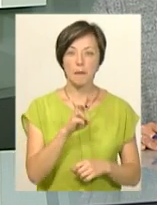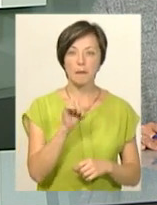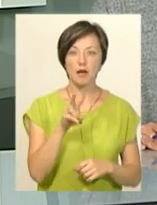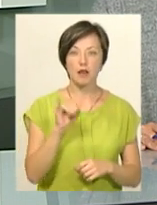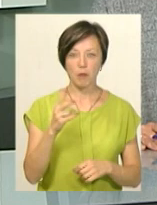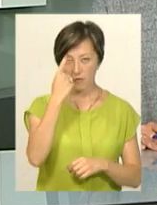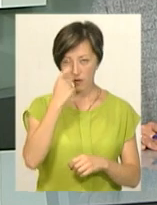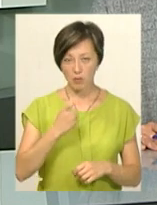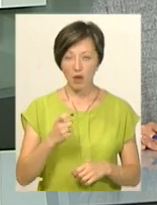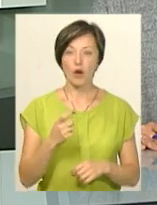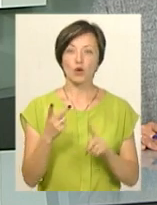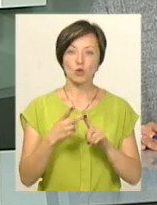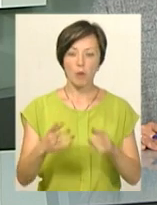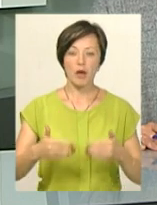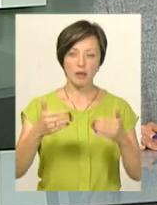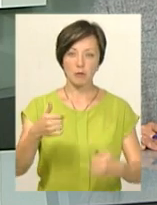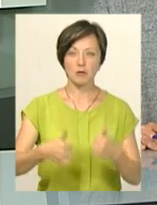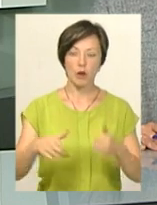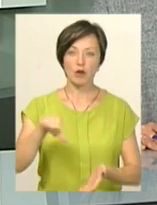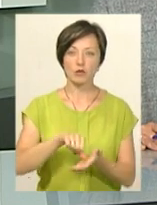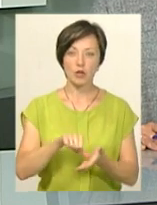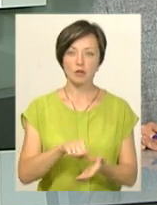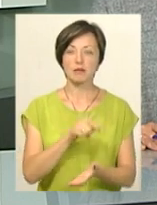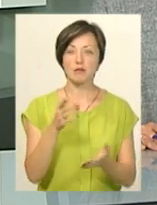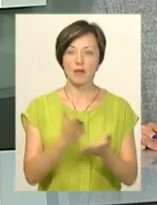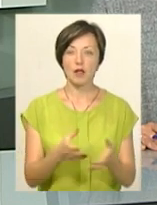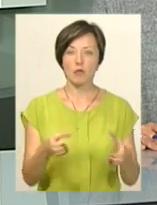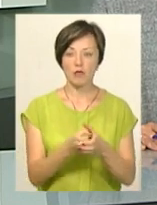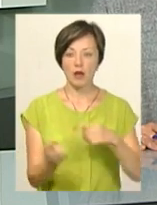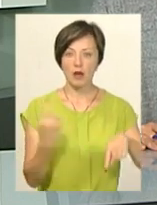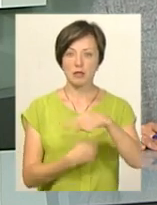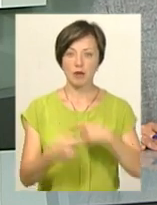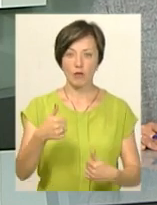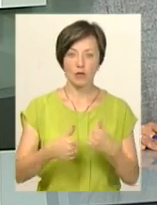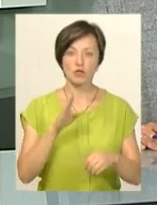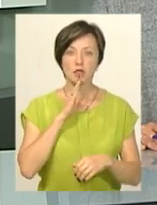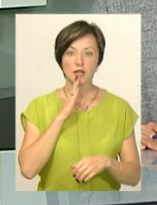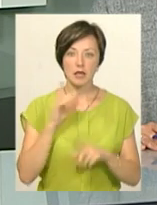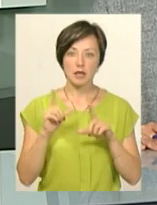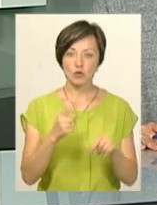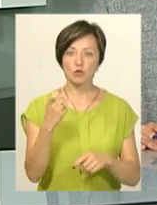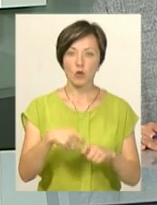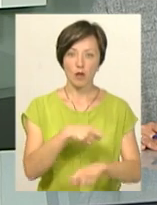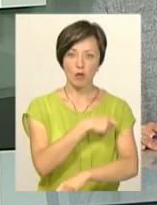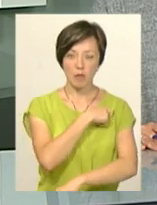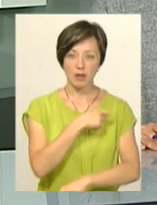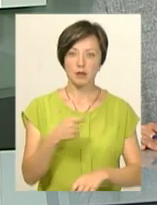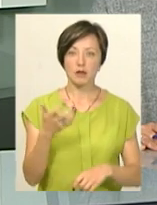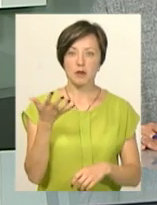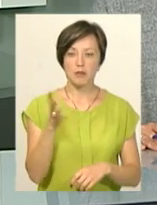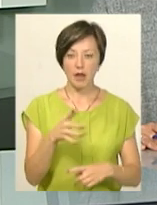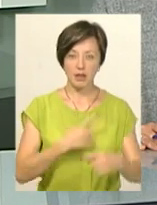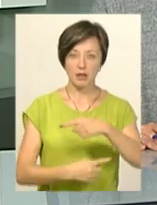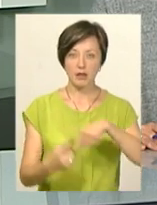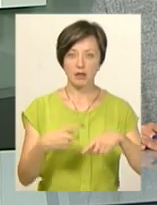Білик повідомляє, У другому етапі змагань учасниці мали групову кільцеву гонку. Жінки їхали 100 кілометрів, це 5 кіл